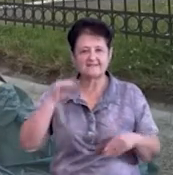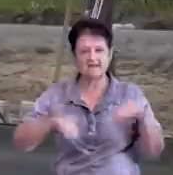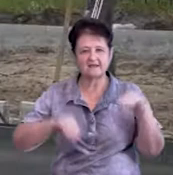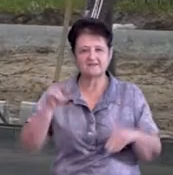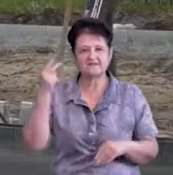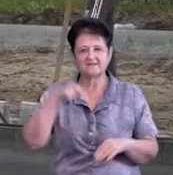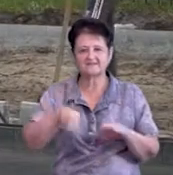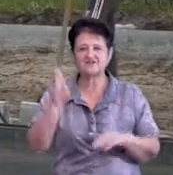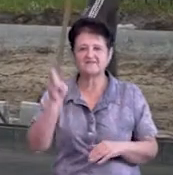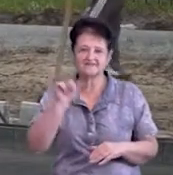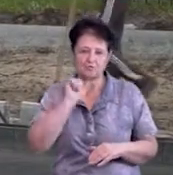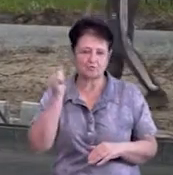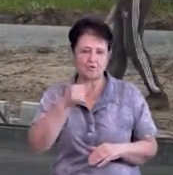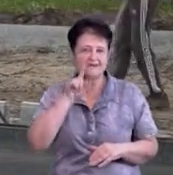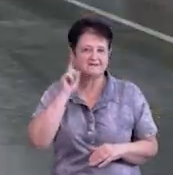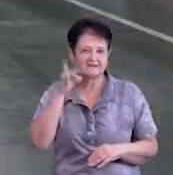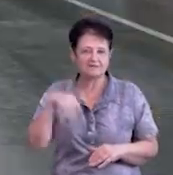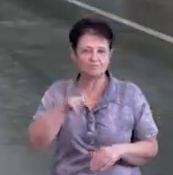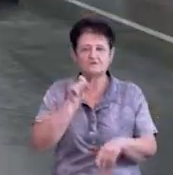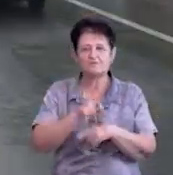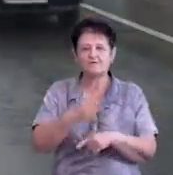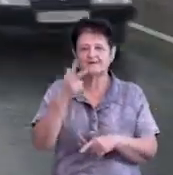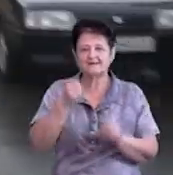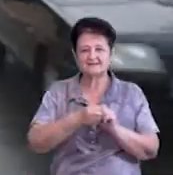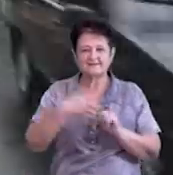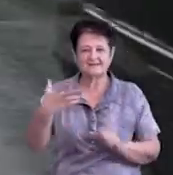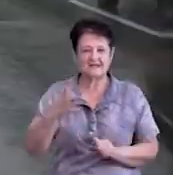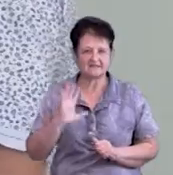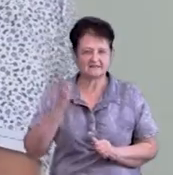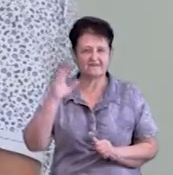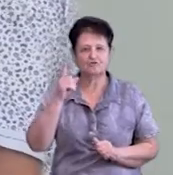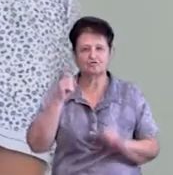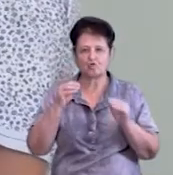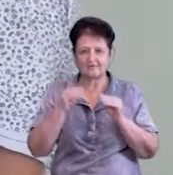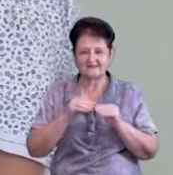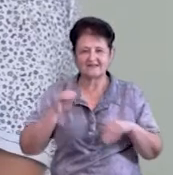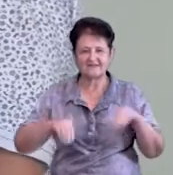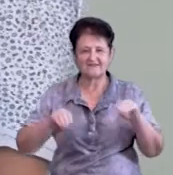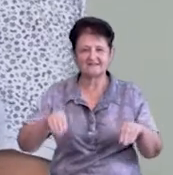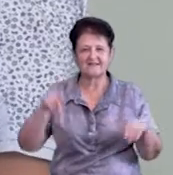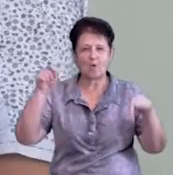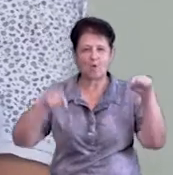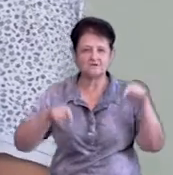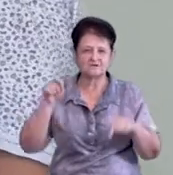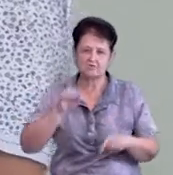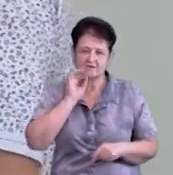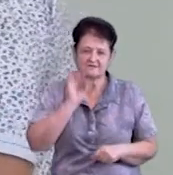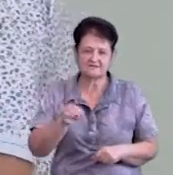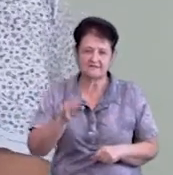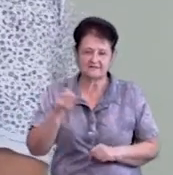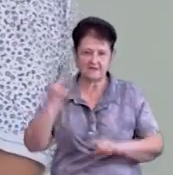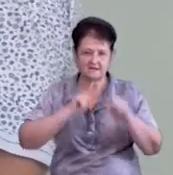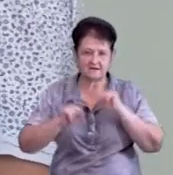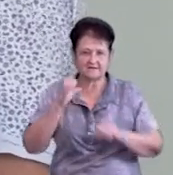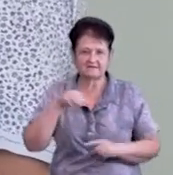насаджень у 2020 році «Зеленбуд» замовив 350 дерев. 110 із них висадять восени, сказав на ранковій